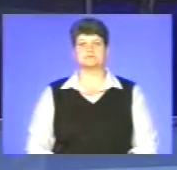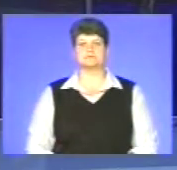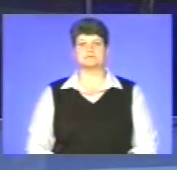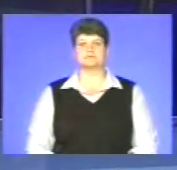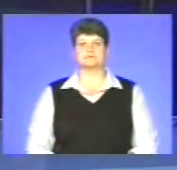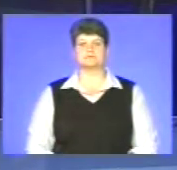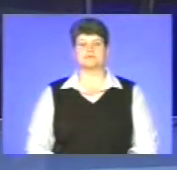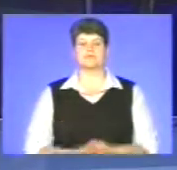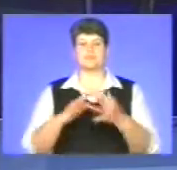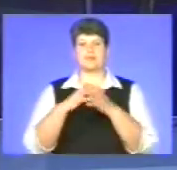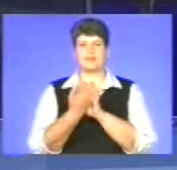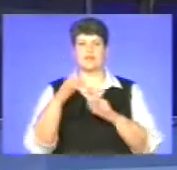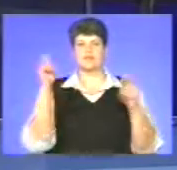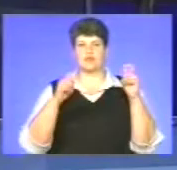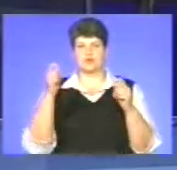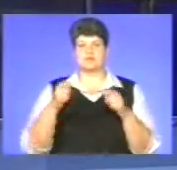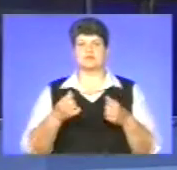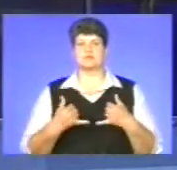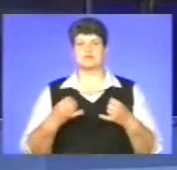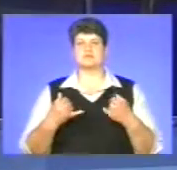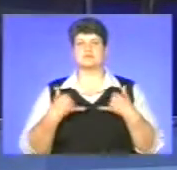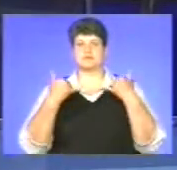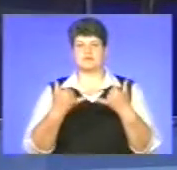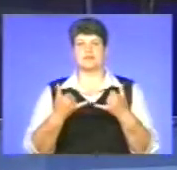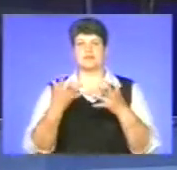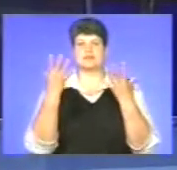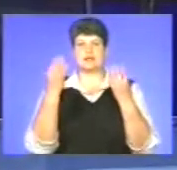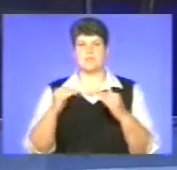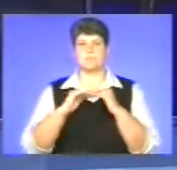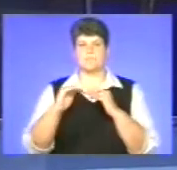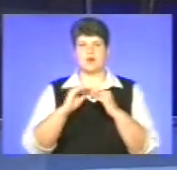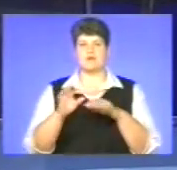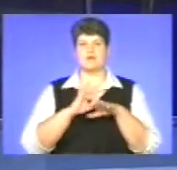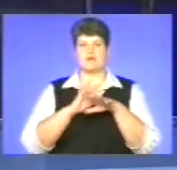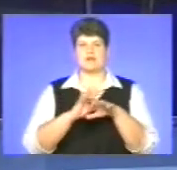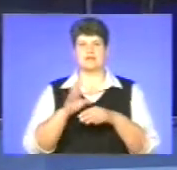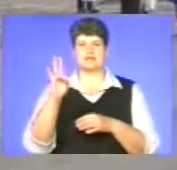Аграрний форум, присвячений Дню поля, провели у Настасові Тернопільського району.